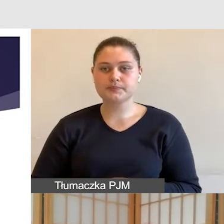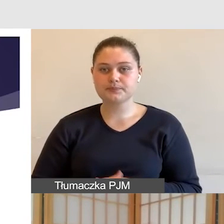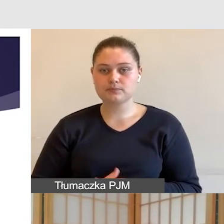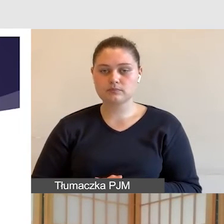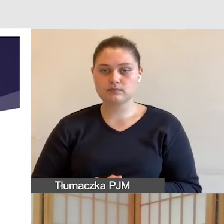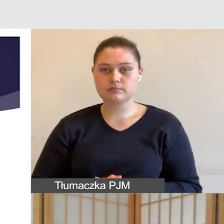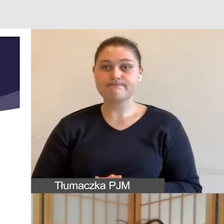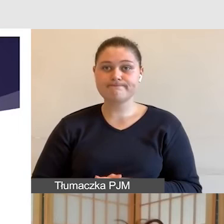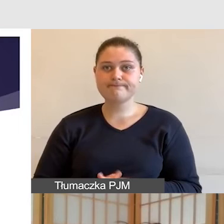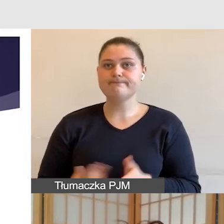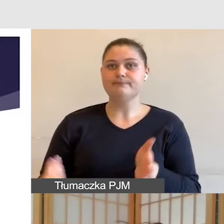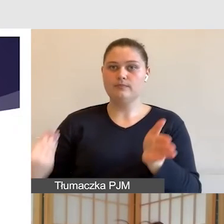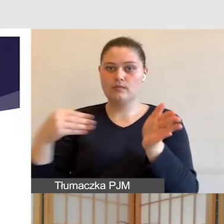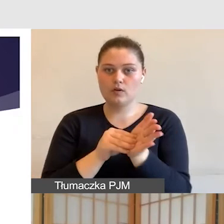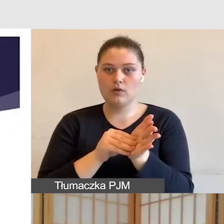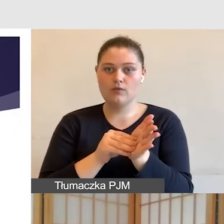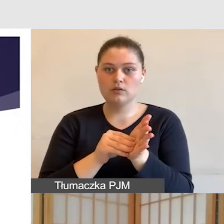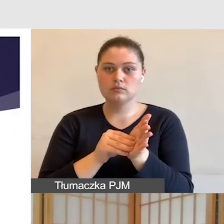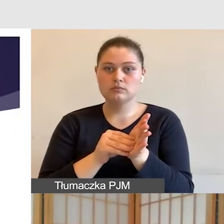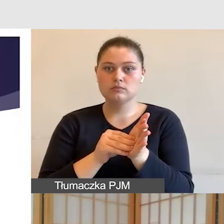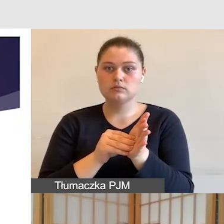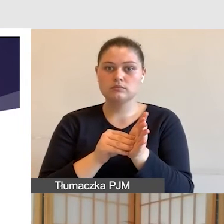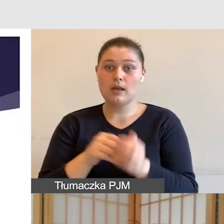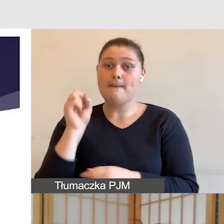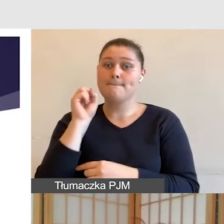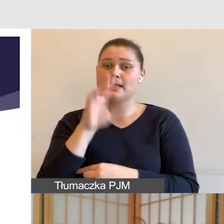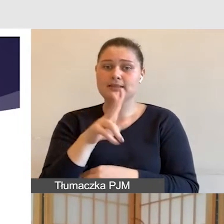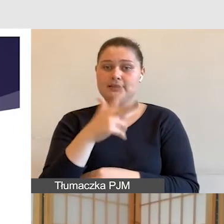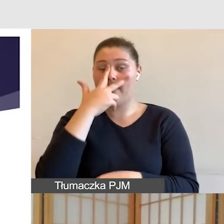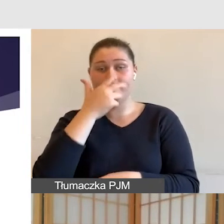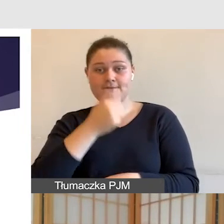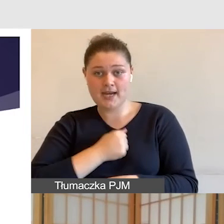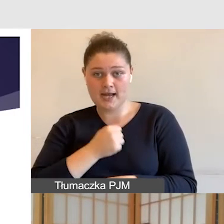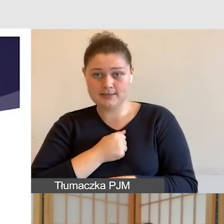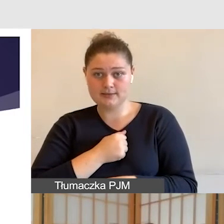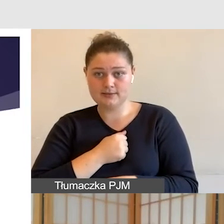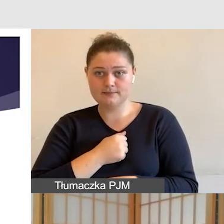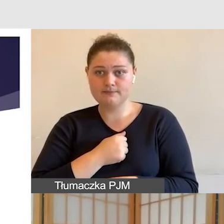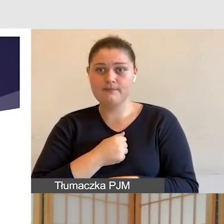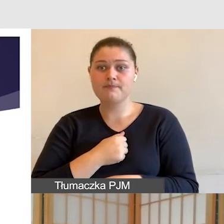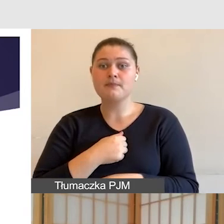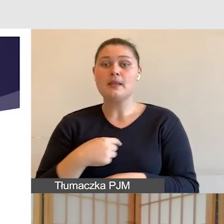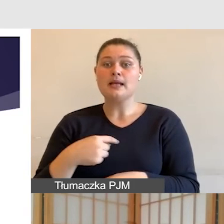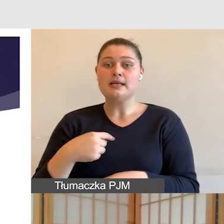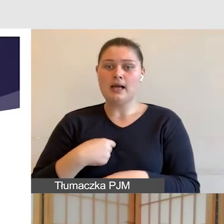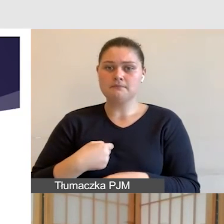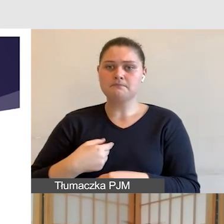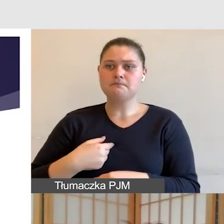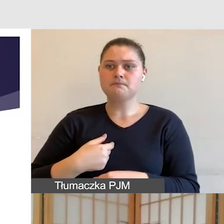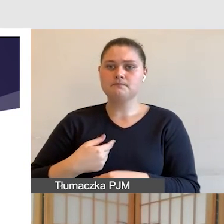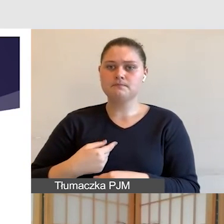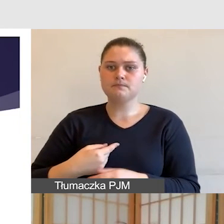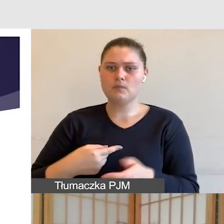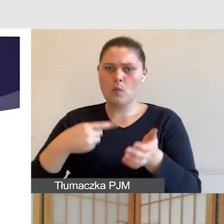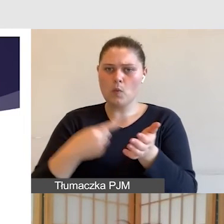Ponadto czytelność wyświetlanej prezentacji. Ja już na jednym z wykładów tutaj przygotowanych przez Akademia Dostępności